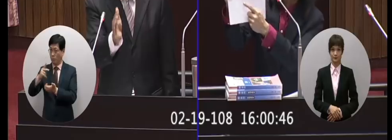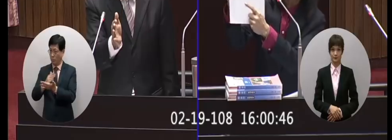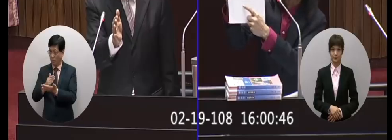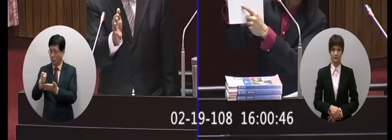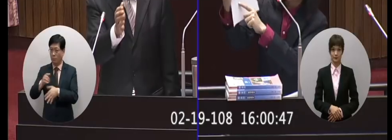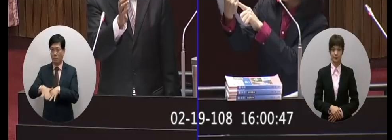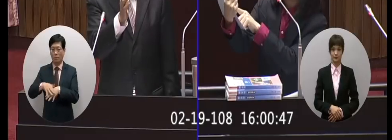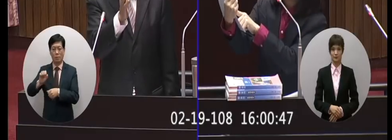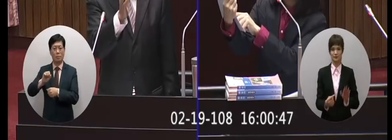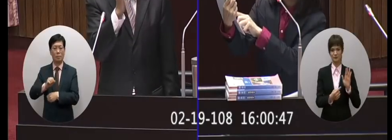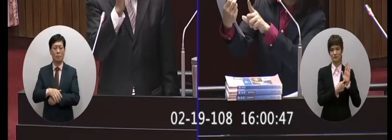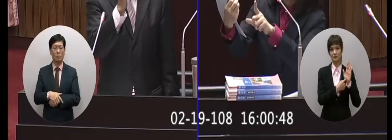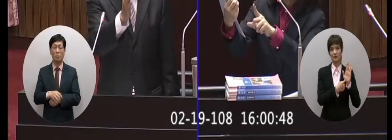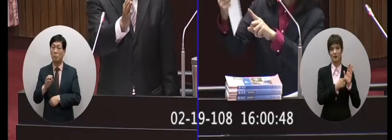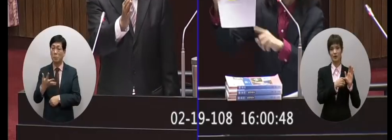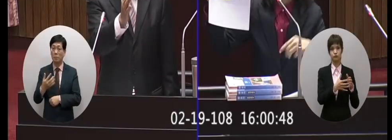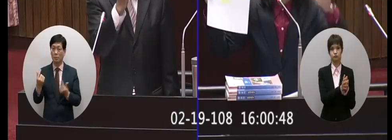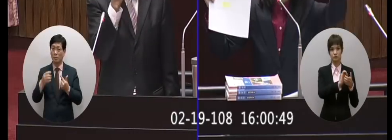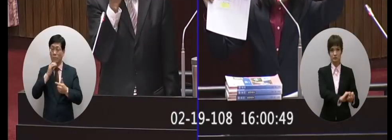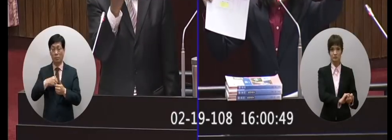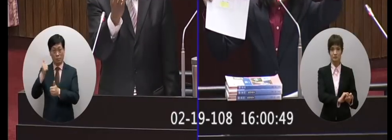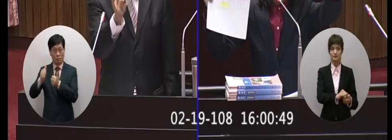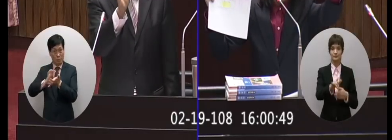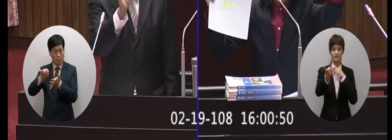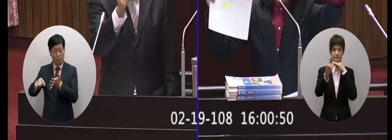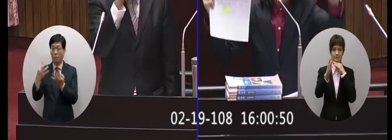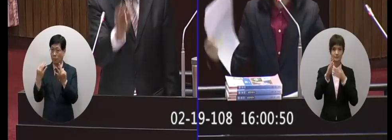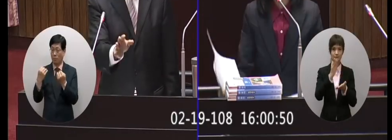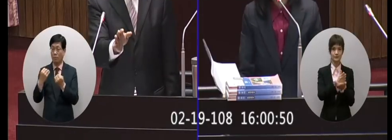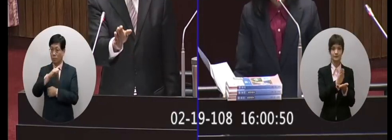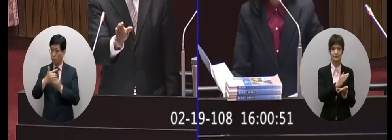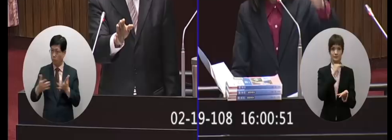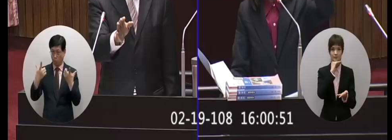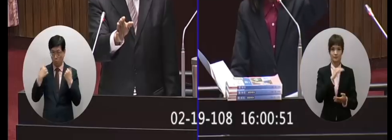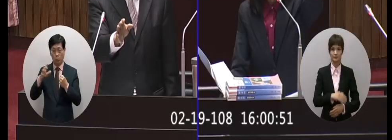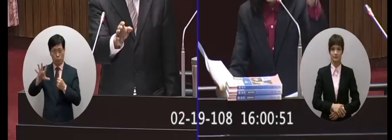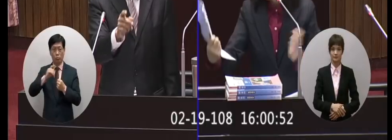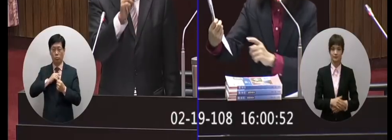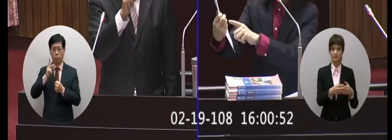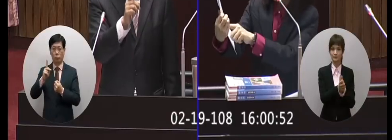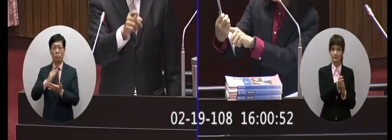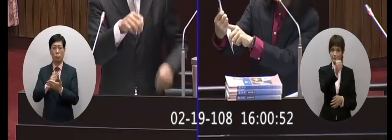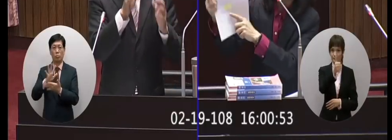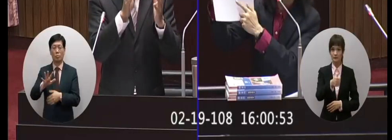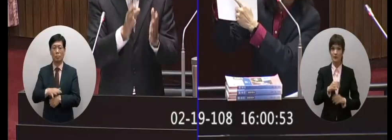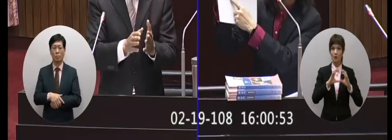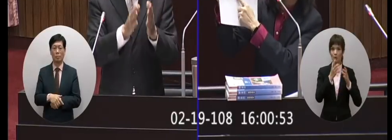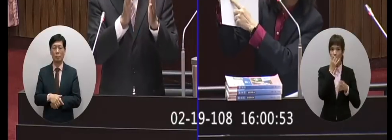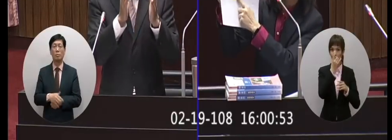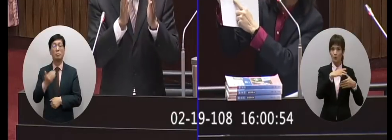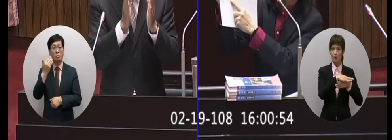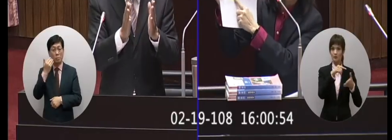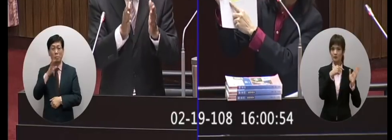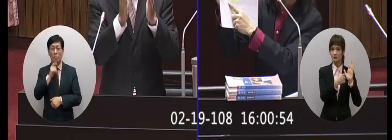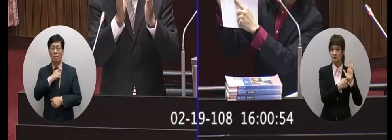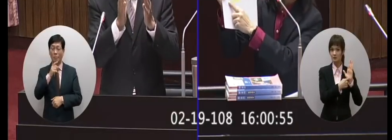加深加廣定的嗎因為比如像指考科目的數學物理這些本來就有加部長國旅文你們也有科